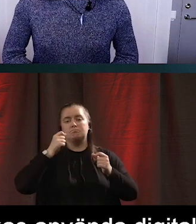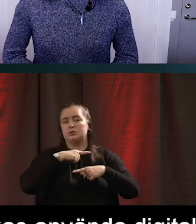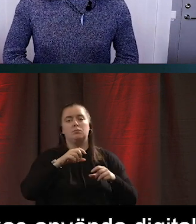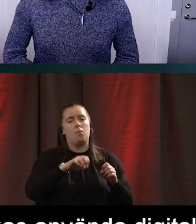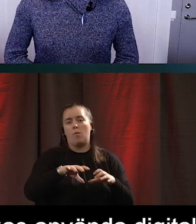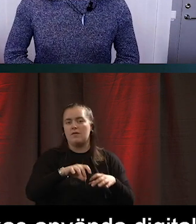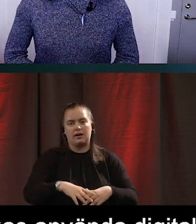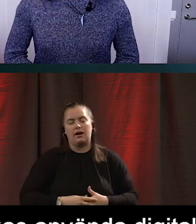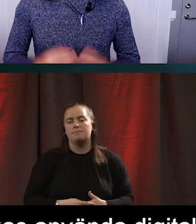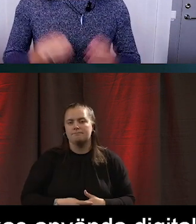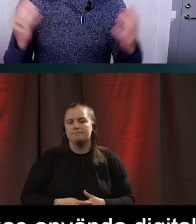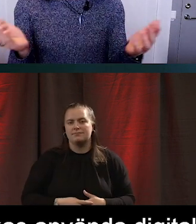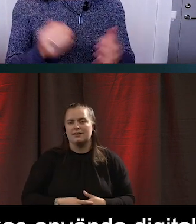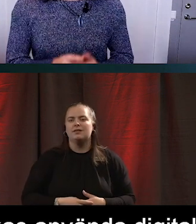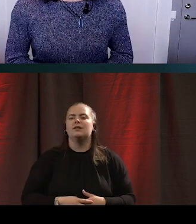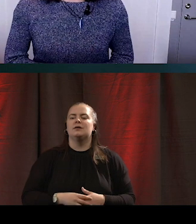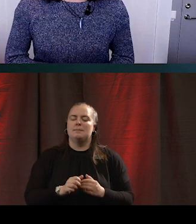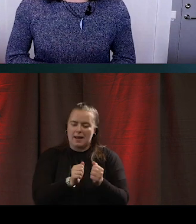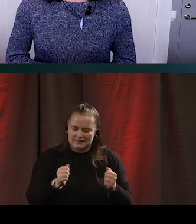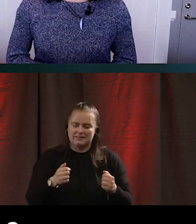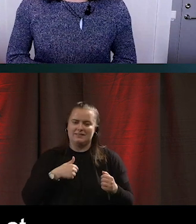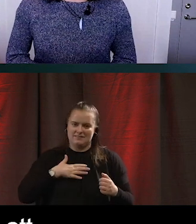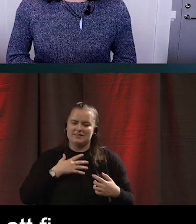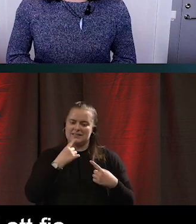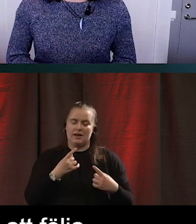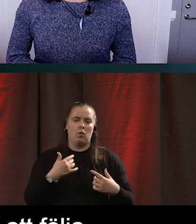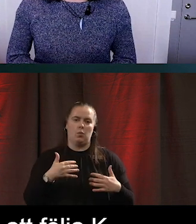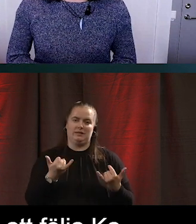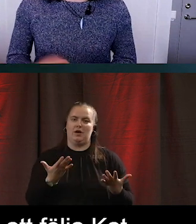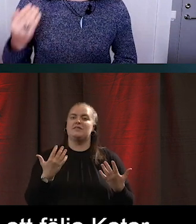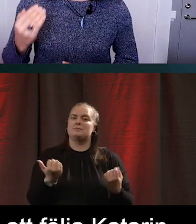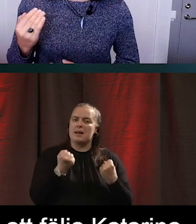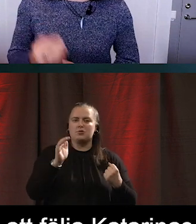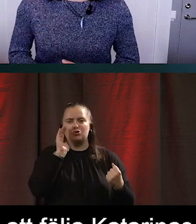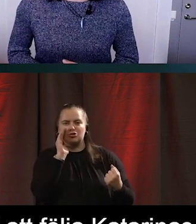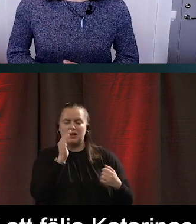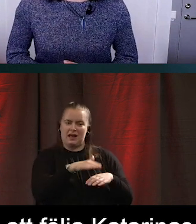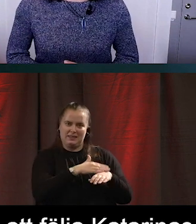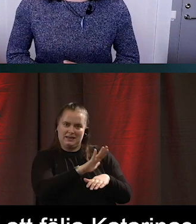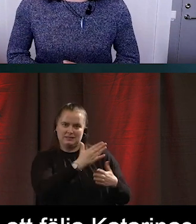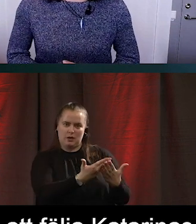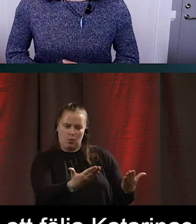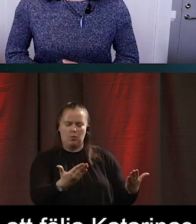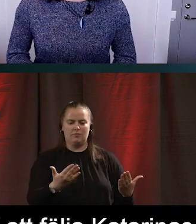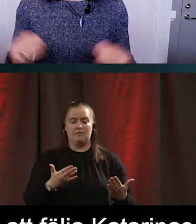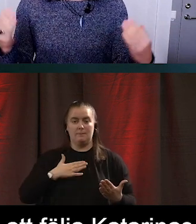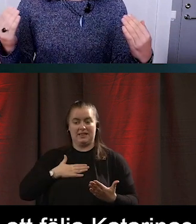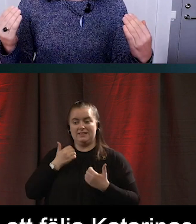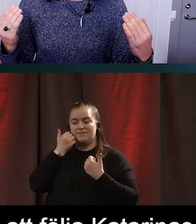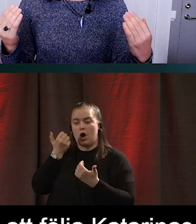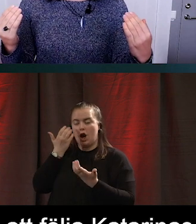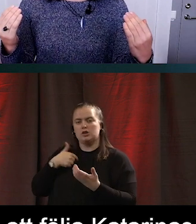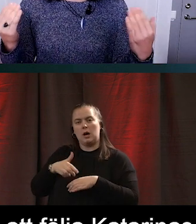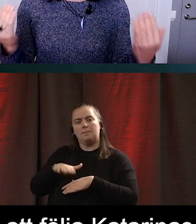med det sagt så är jag väldigt glad att följa Katarinas presentation. Till vardags brukar jag prata mest om hur